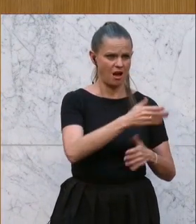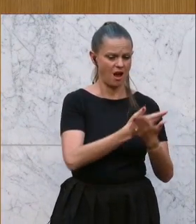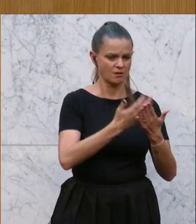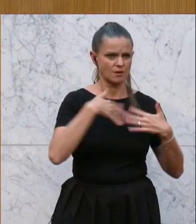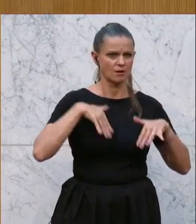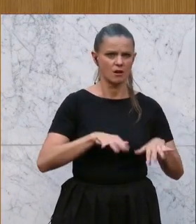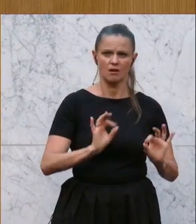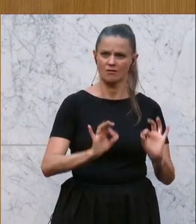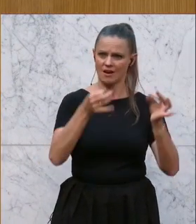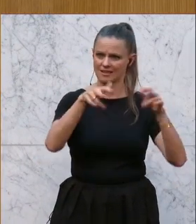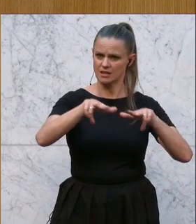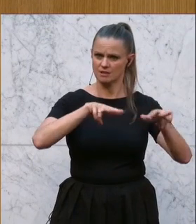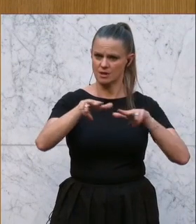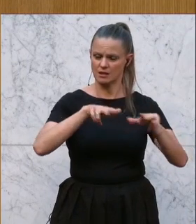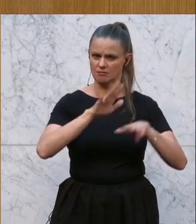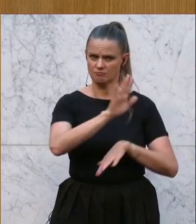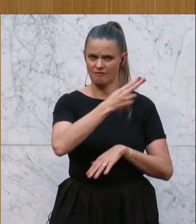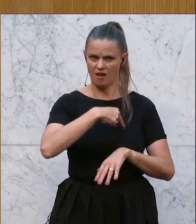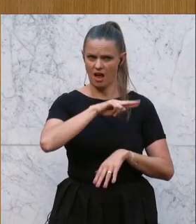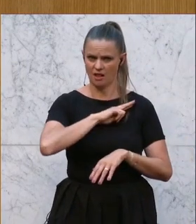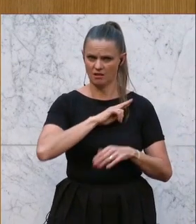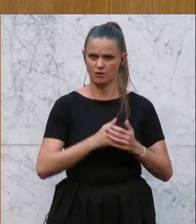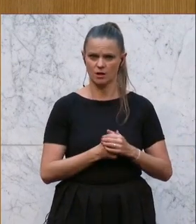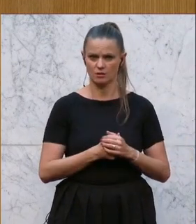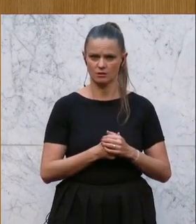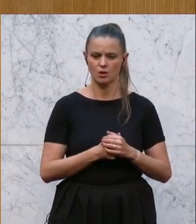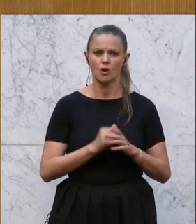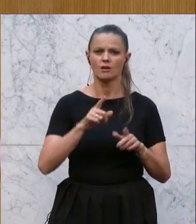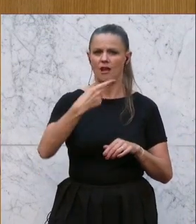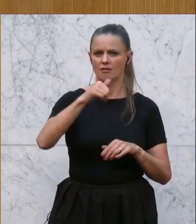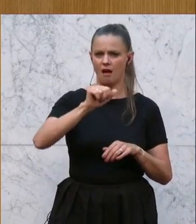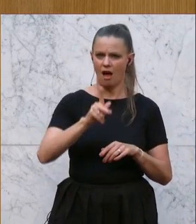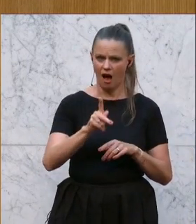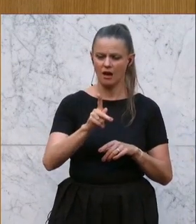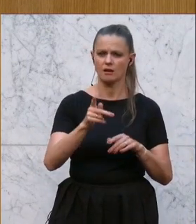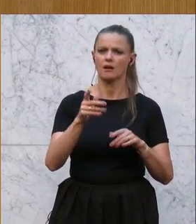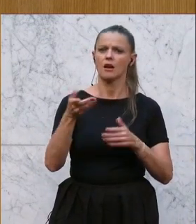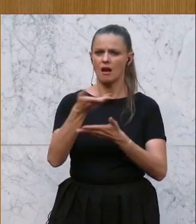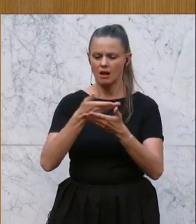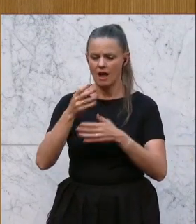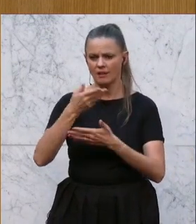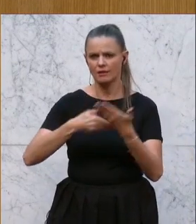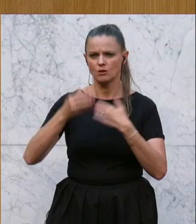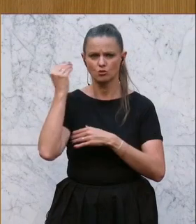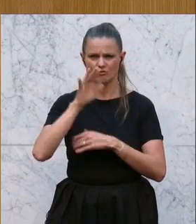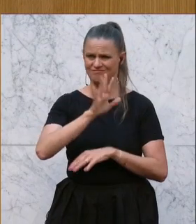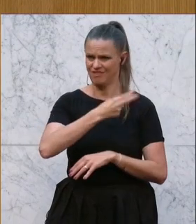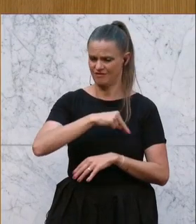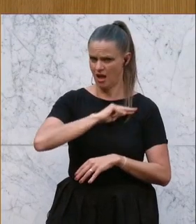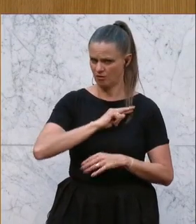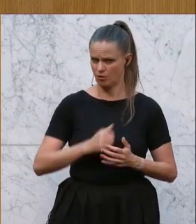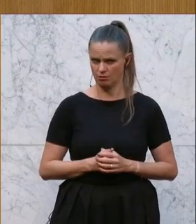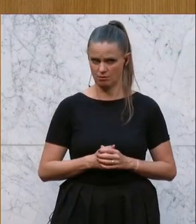Qualitätsmanagerin dann zuständig ist für Handelsakademien, für Handelsschulen und so weiter. Das ist aber die